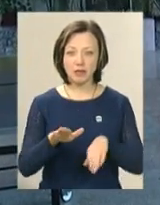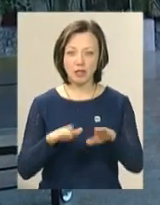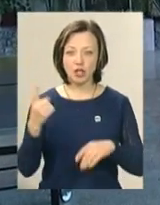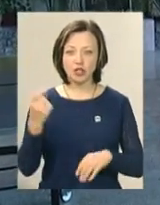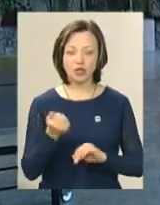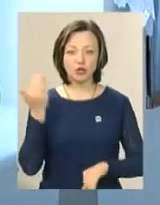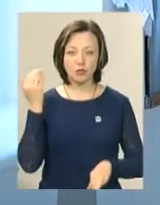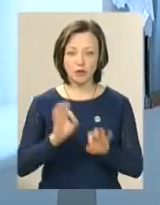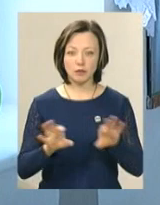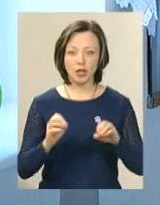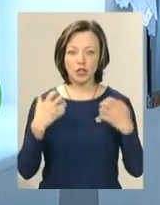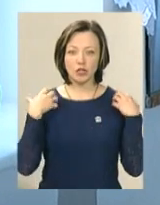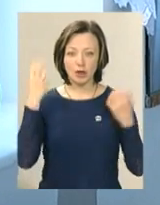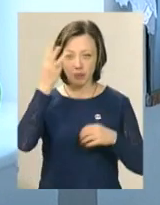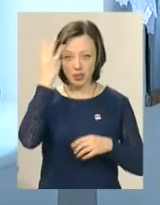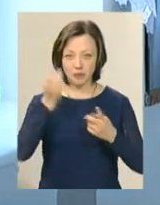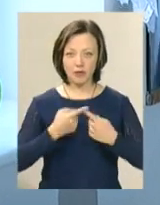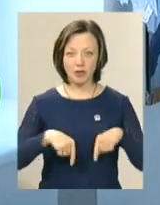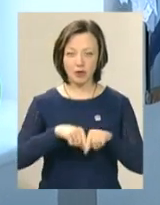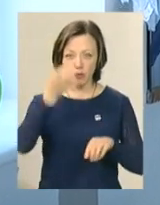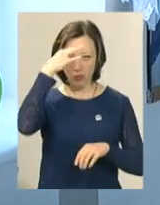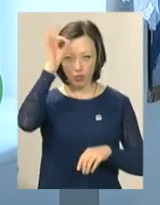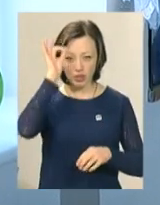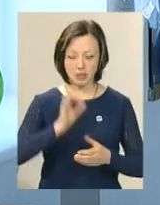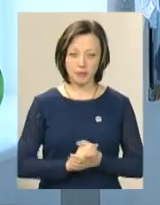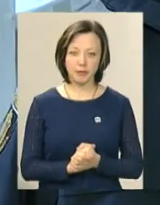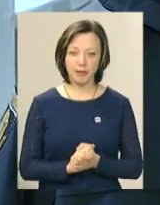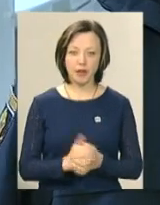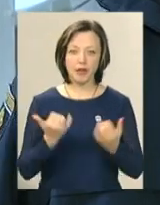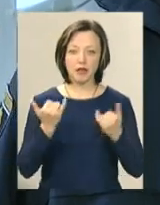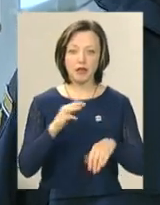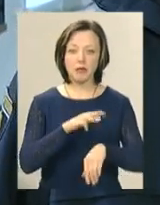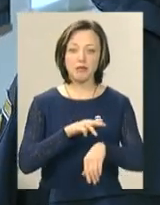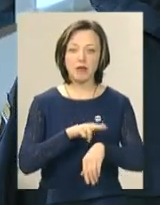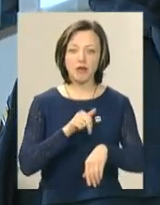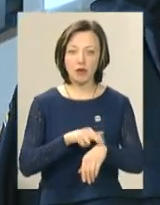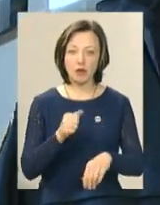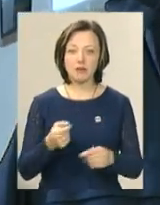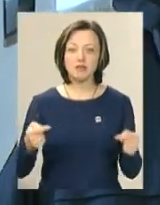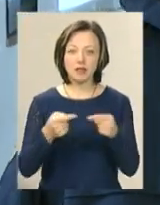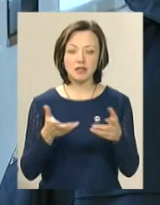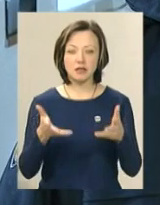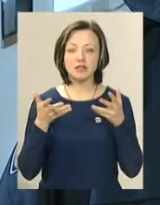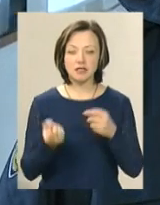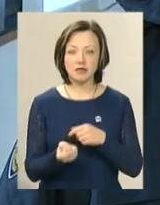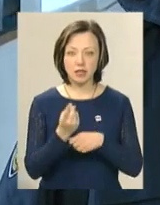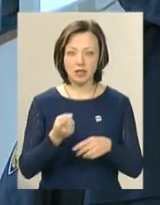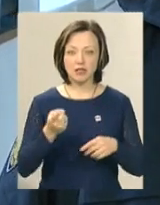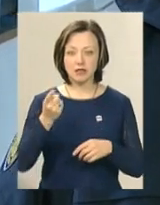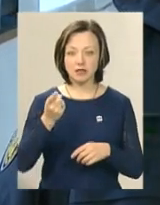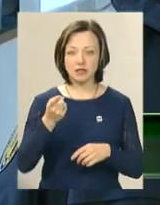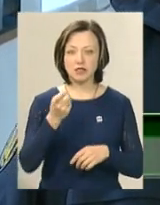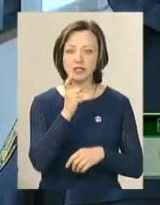тиждень тому, розповідає начальник Хмельницького відділу поліції Валерій Унісьєв. Нині правоохоронців встановлюють звідки. До Заричанського відділення поліції